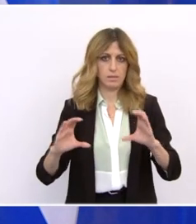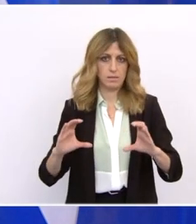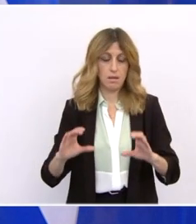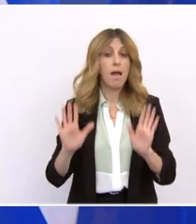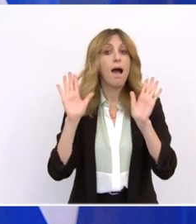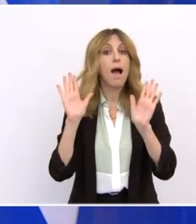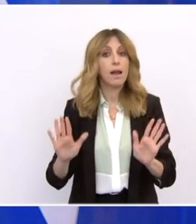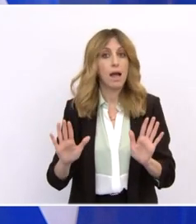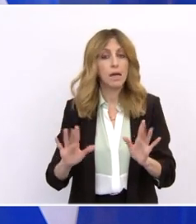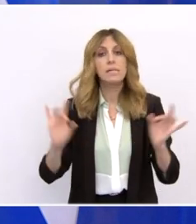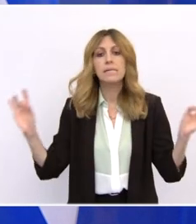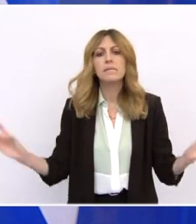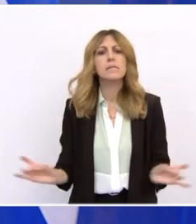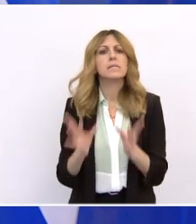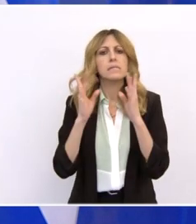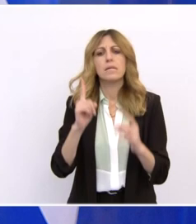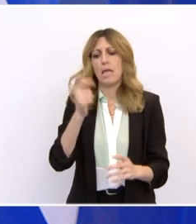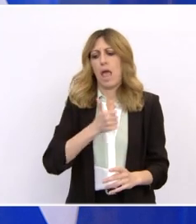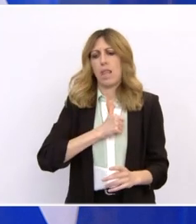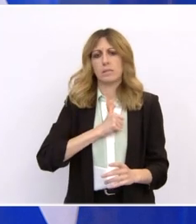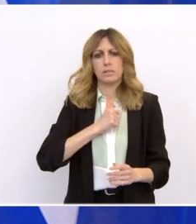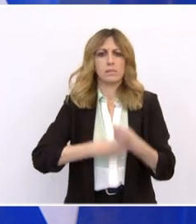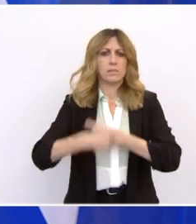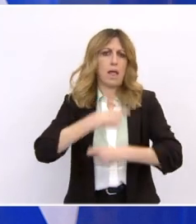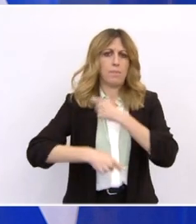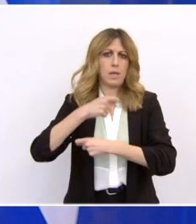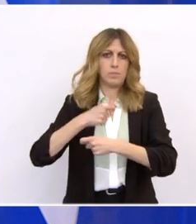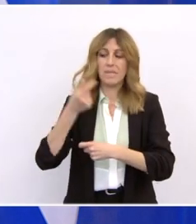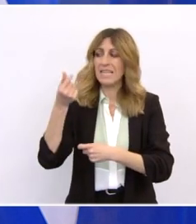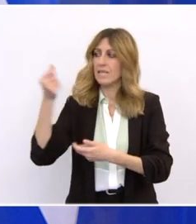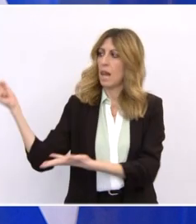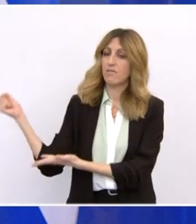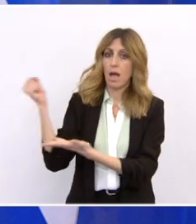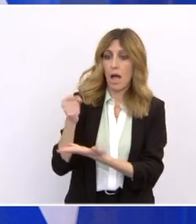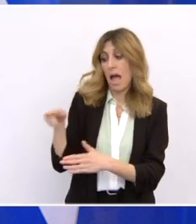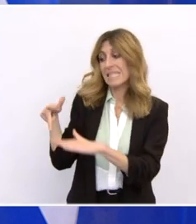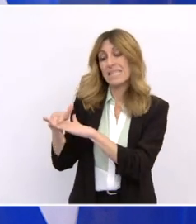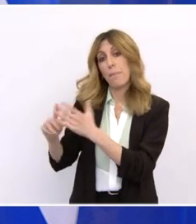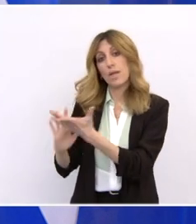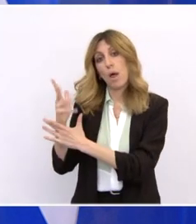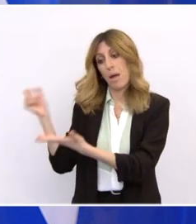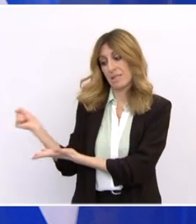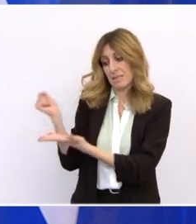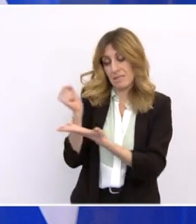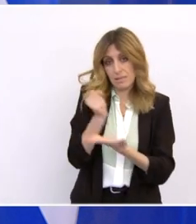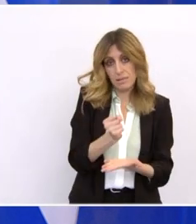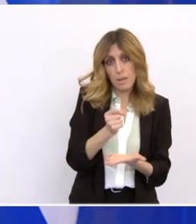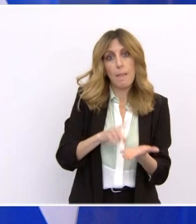ιδιώτης αξιοποιεί πόρους του Ταμείου πρέπει ταυτόχρονα να επενδύει και δικά του χρήματα,